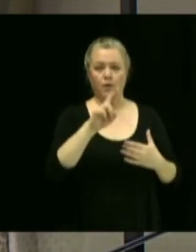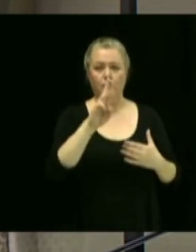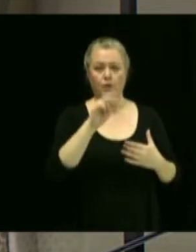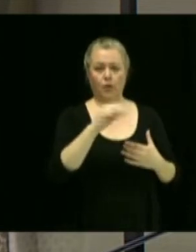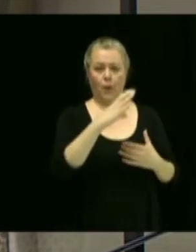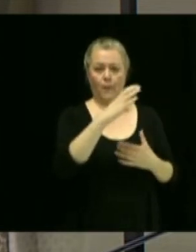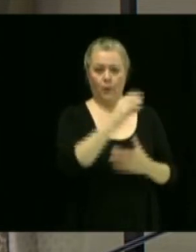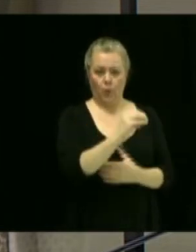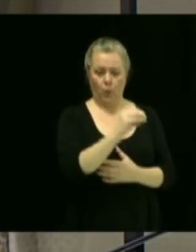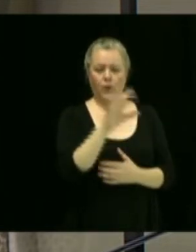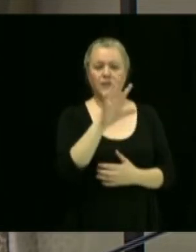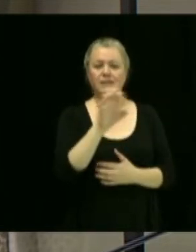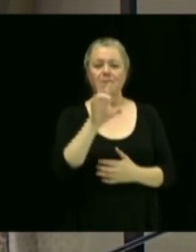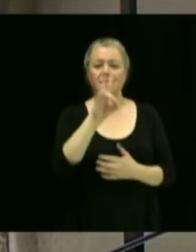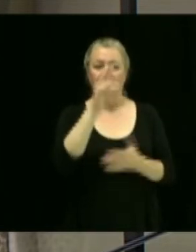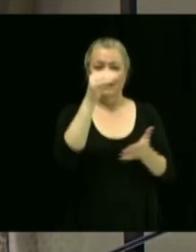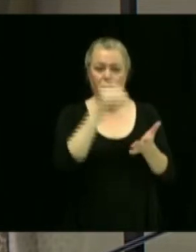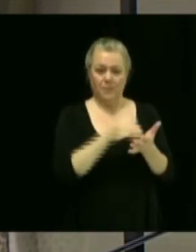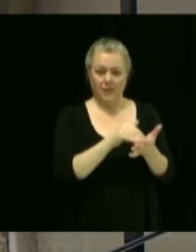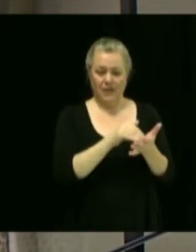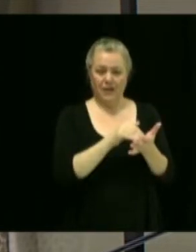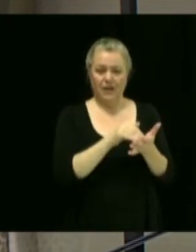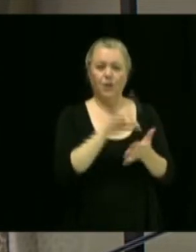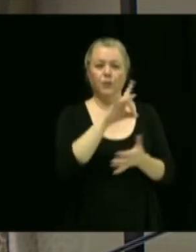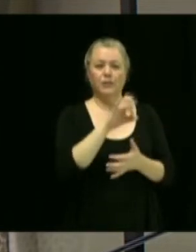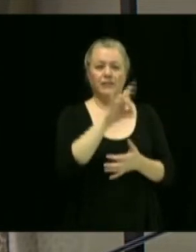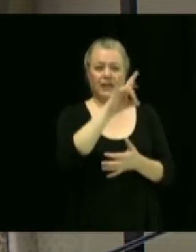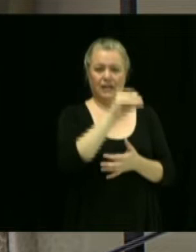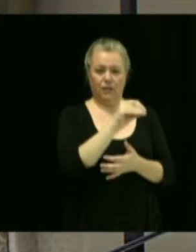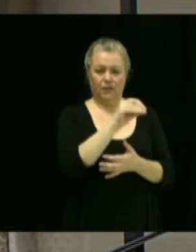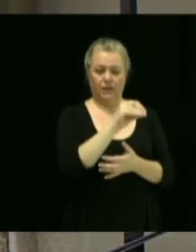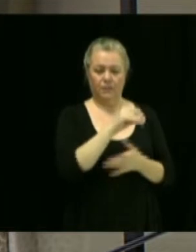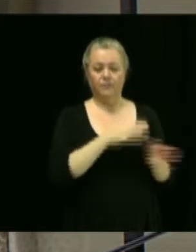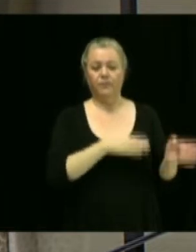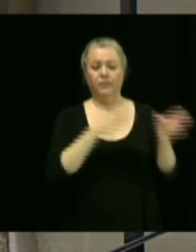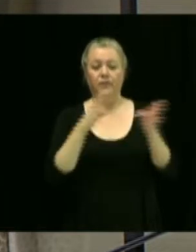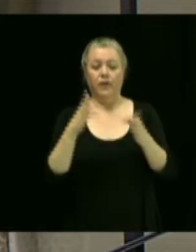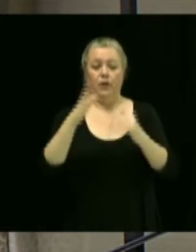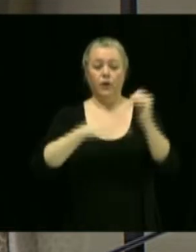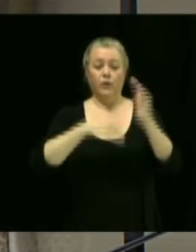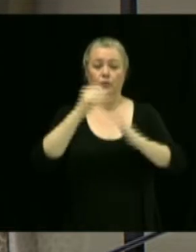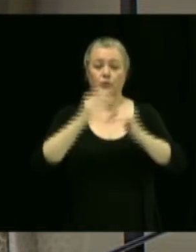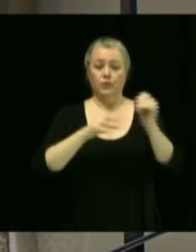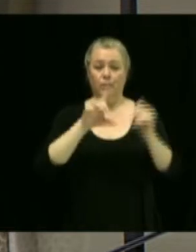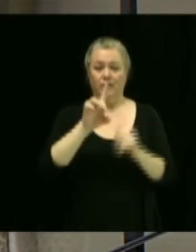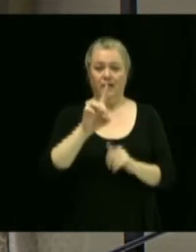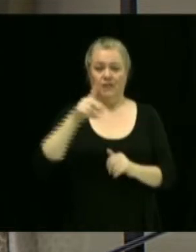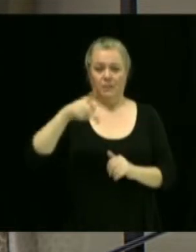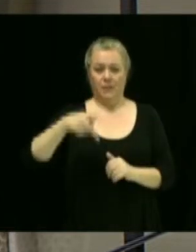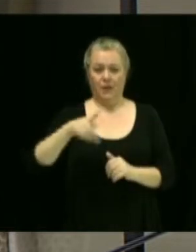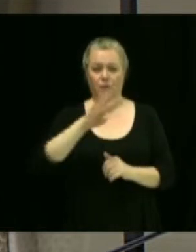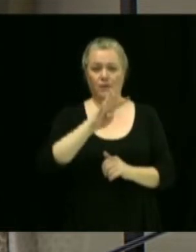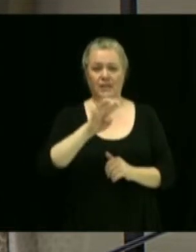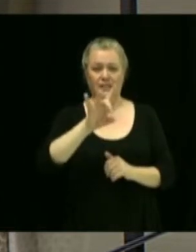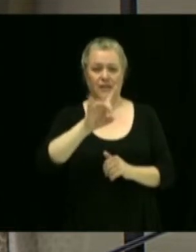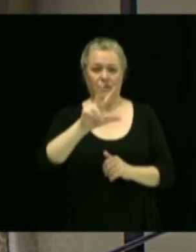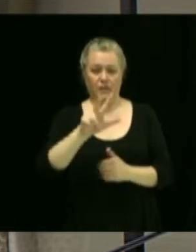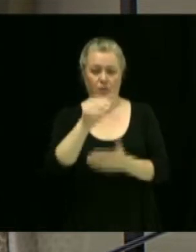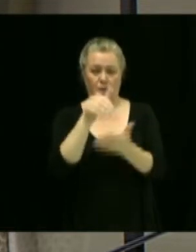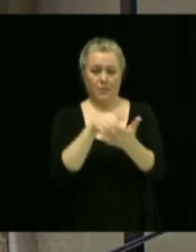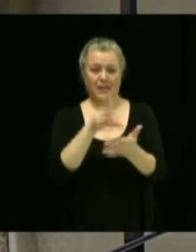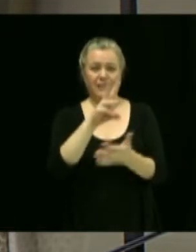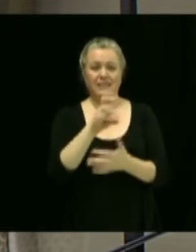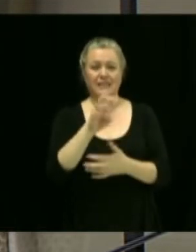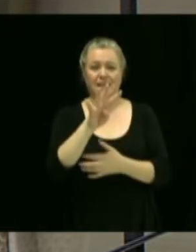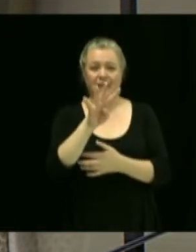507 880 $, Construction David Perrault, 483 645